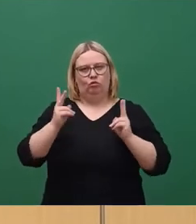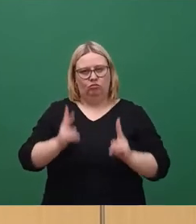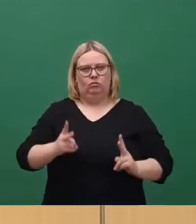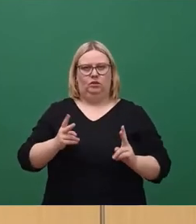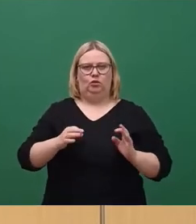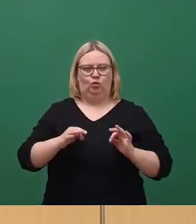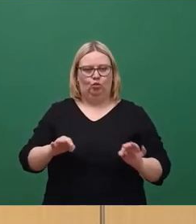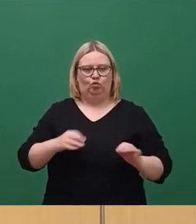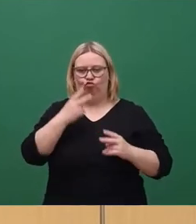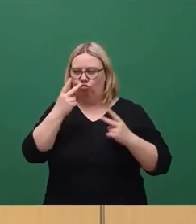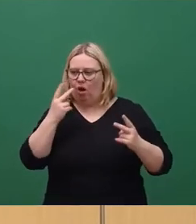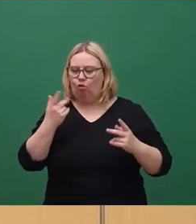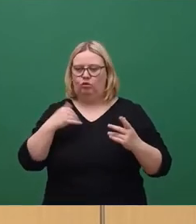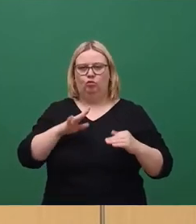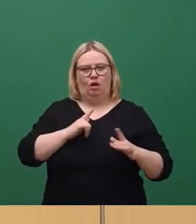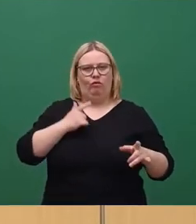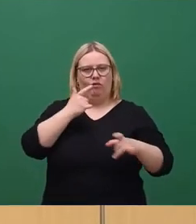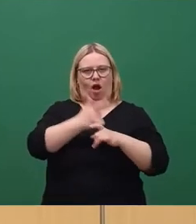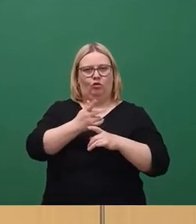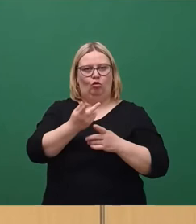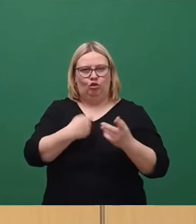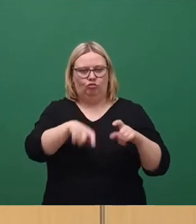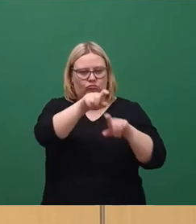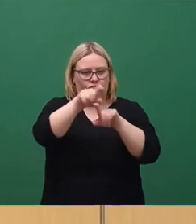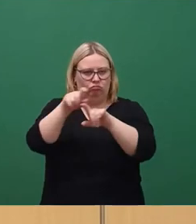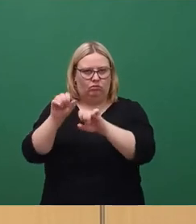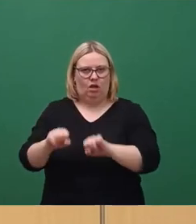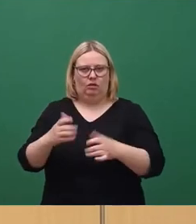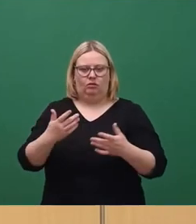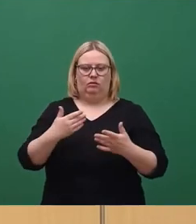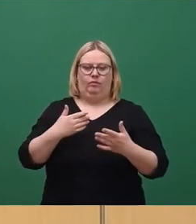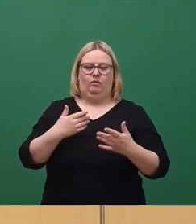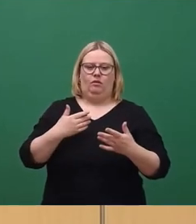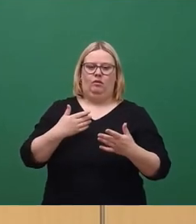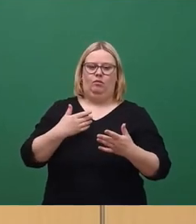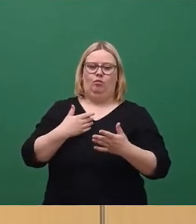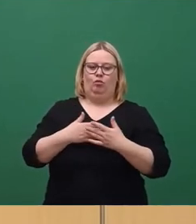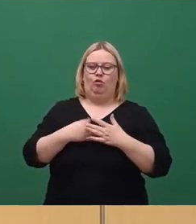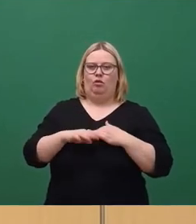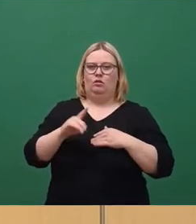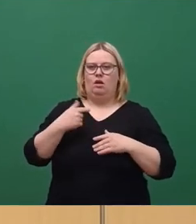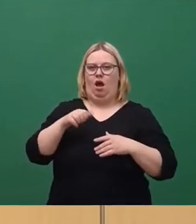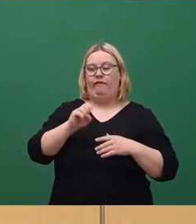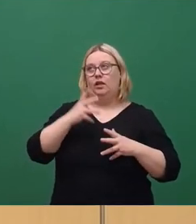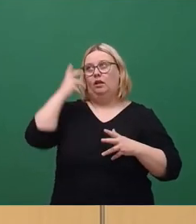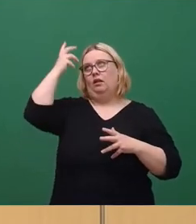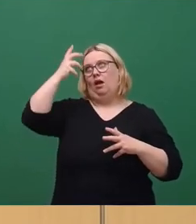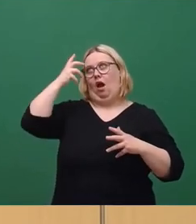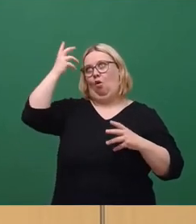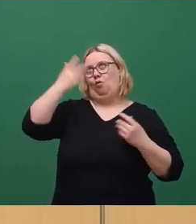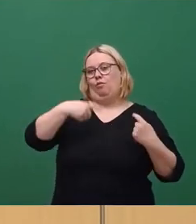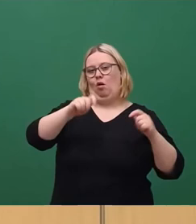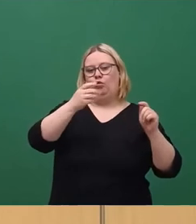und verantwortlich nachgesteuert haben. Ich sehe weder die Luftschlösser der AfD noch